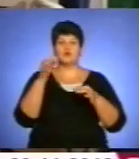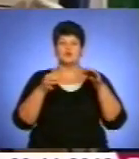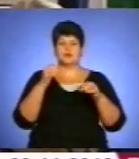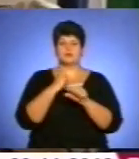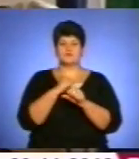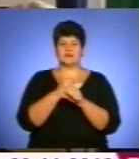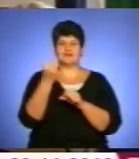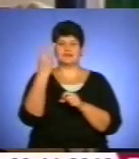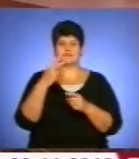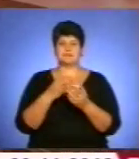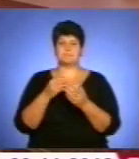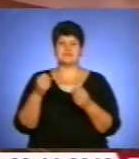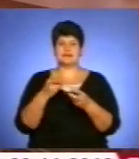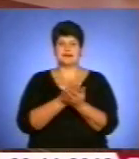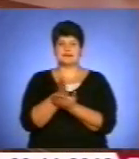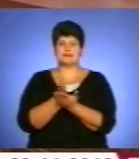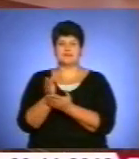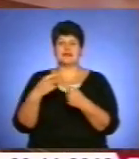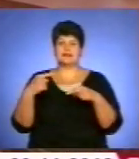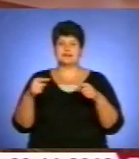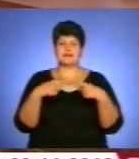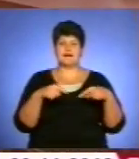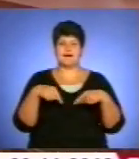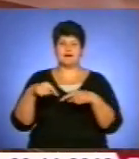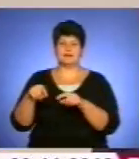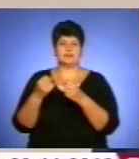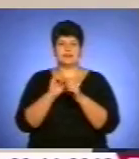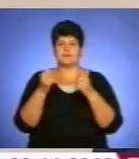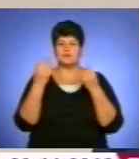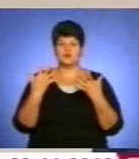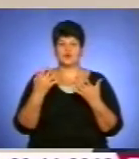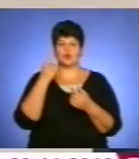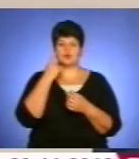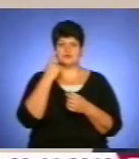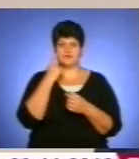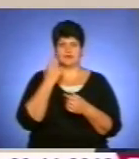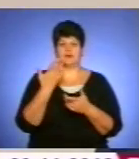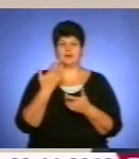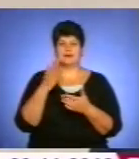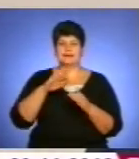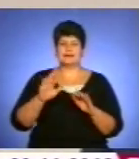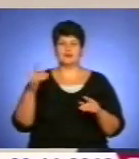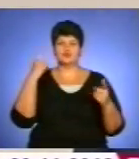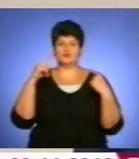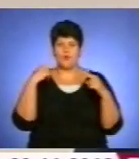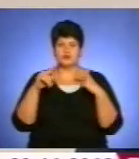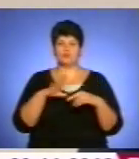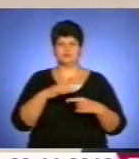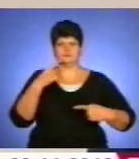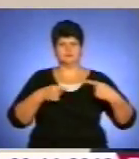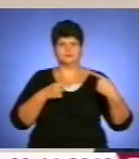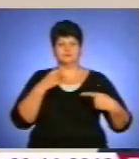спеціалістів різних галузей. Не просто оцінювати дитячу творчість. Серйозні були суперечки, точилися